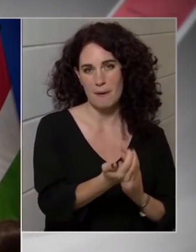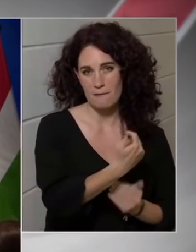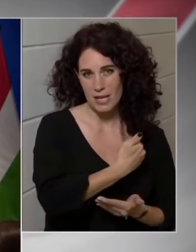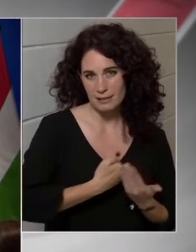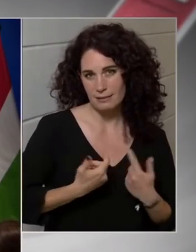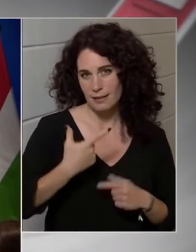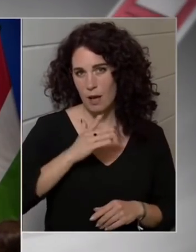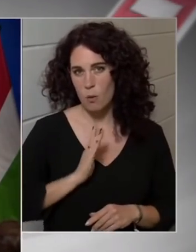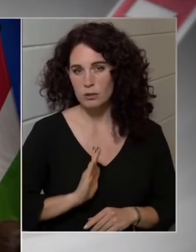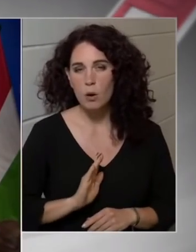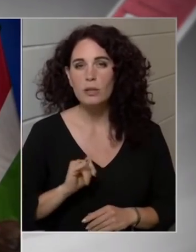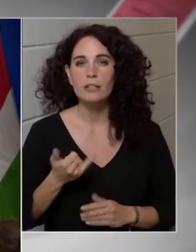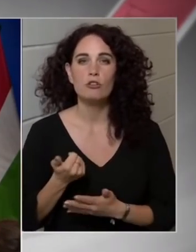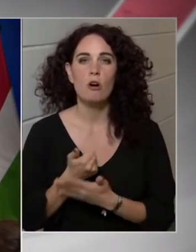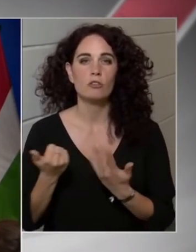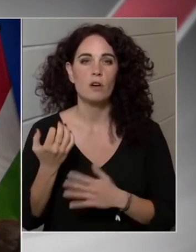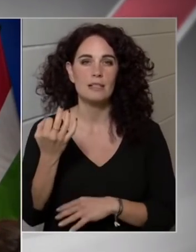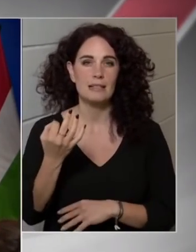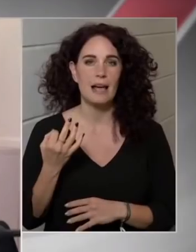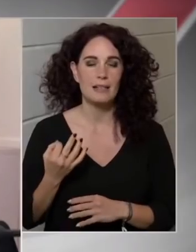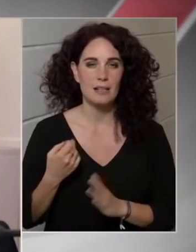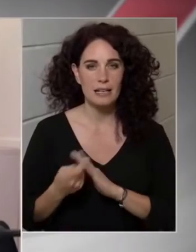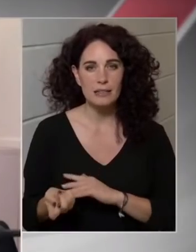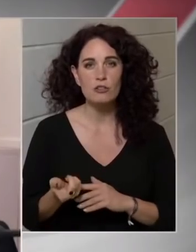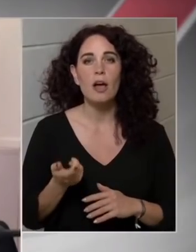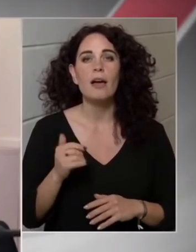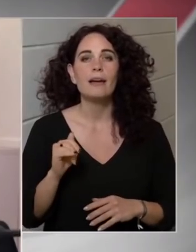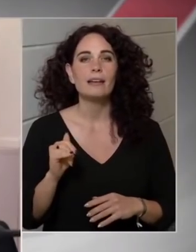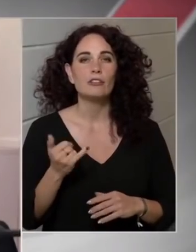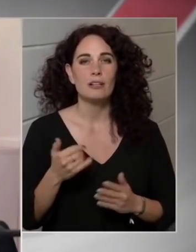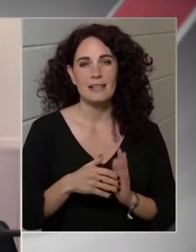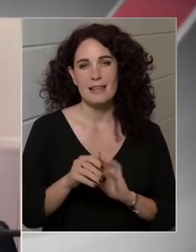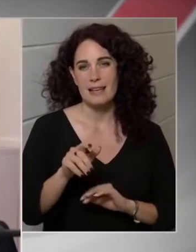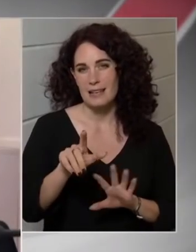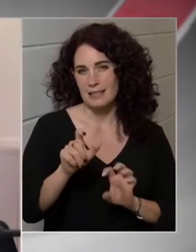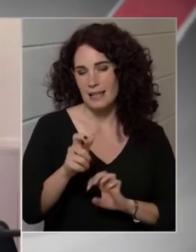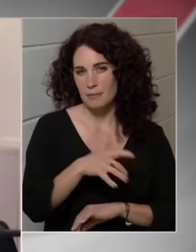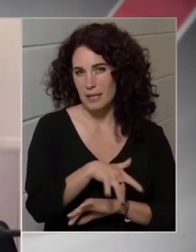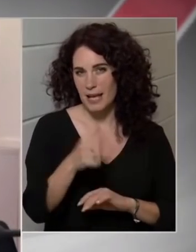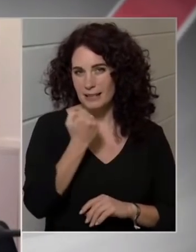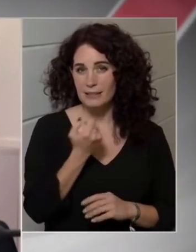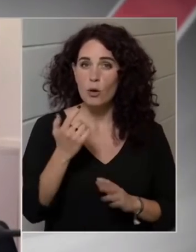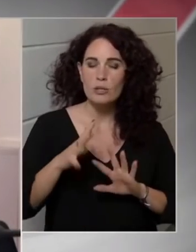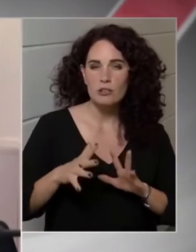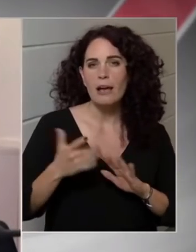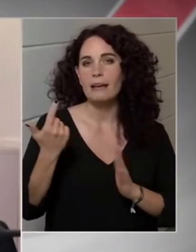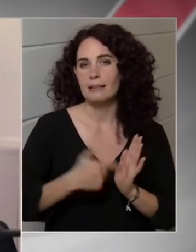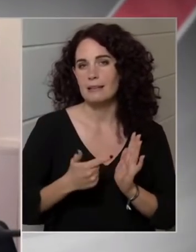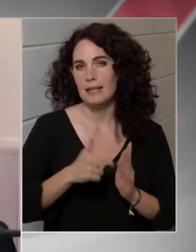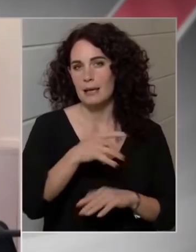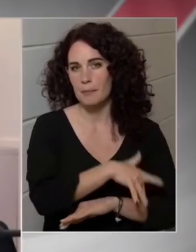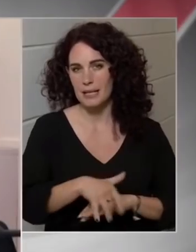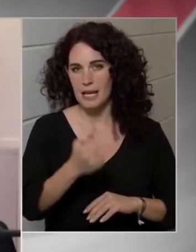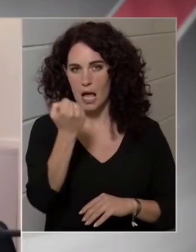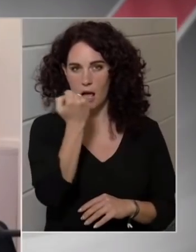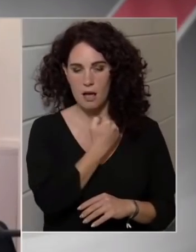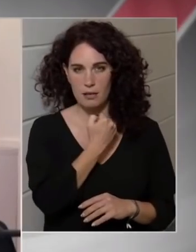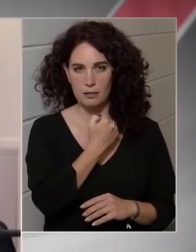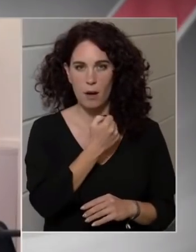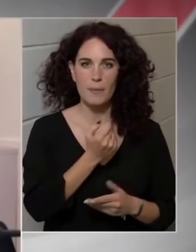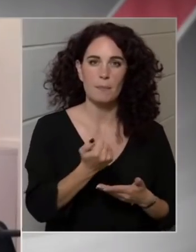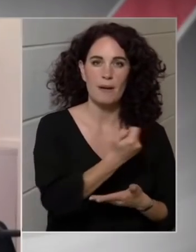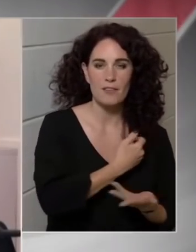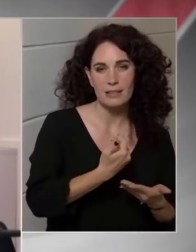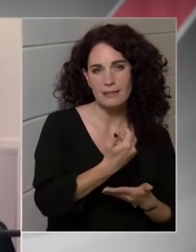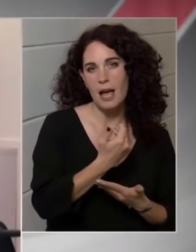százalék lesz ugye a miniszteri. Az ugye 1200 milliárd, hogyha jól számom, tehát összességben 2000 milliárdról beszélünk. Ennyi az, amit bevételi és